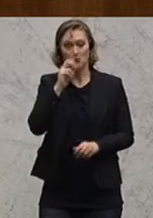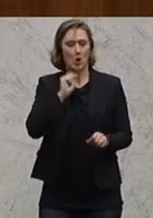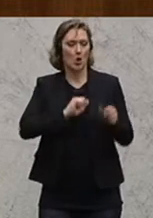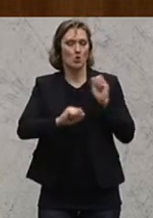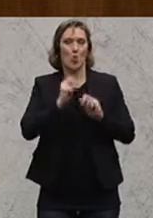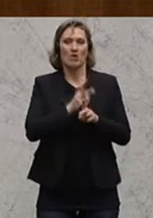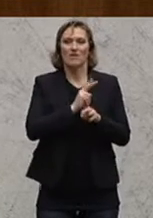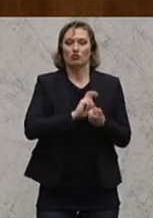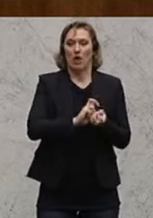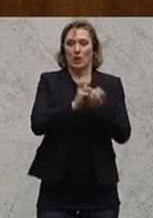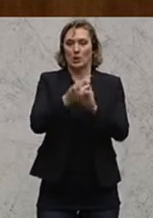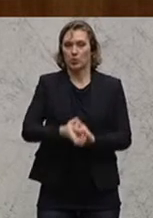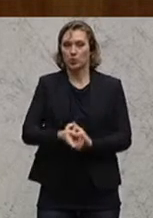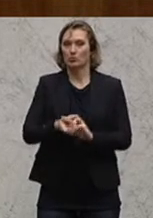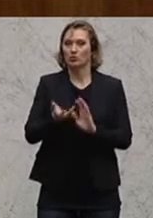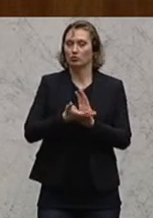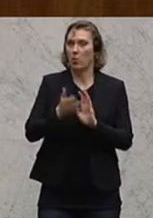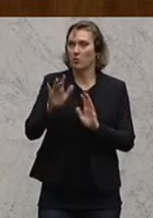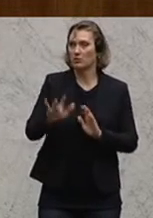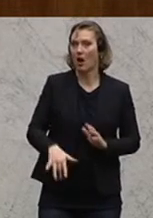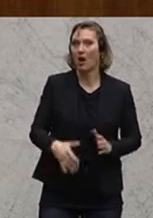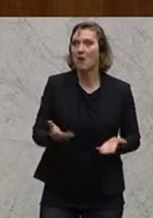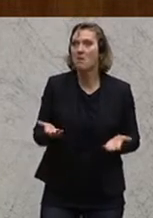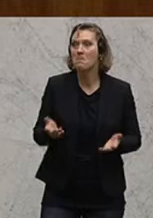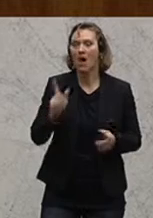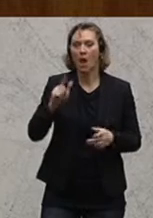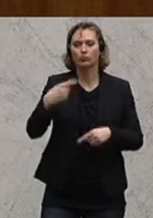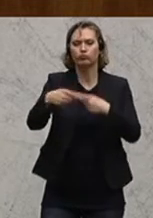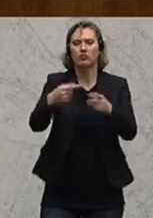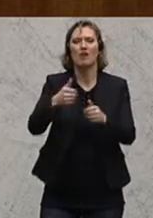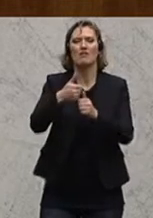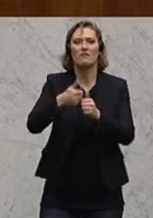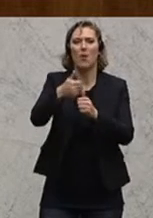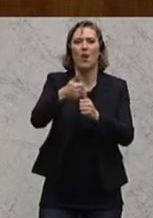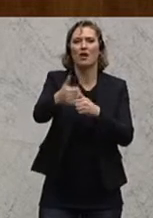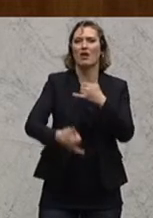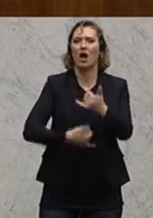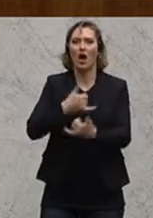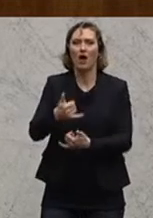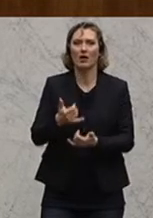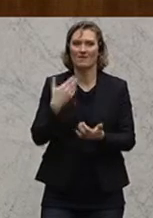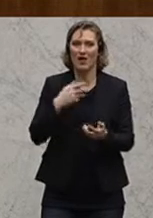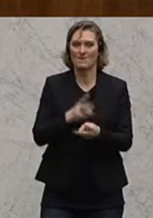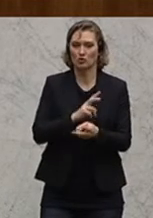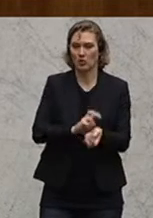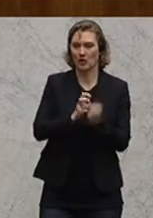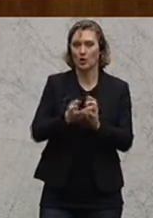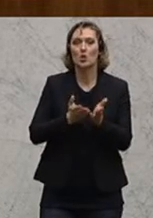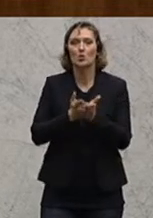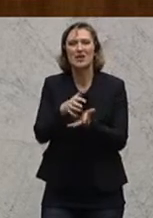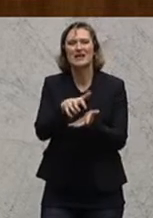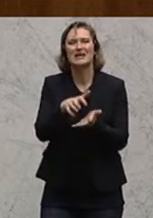Notverstaatlichung, unter Anführungsstrich Notverstaatlichung, aber auch der Folgejahre nach der Verstaatlichung durch den Bericht der